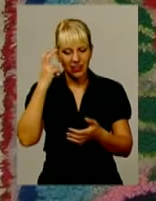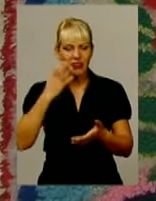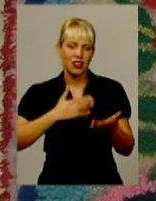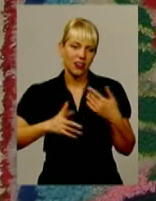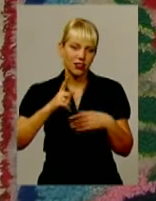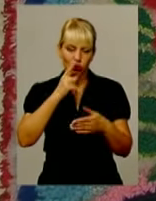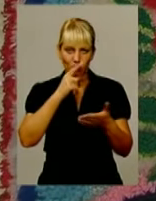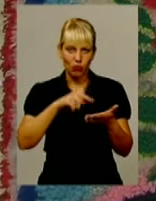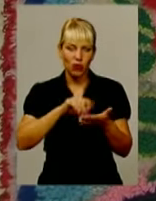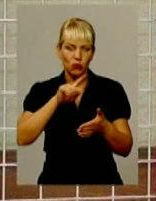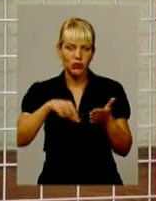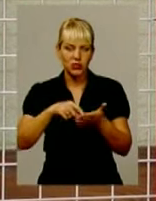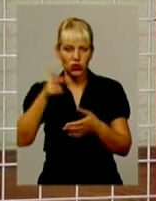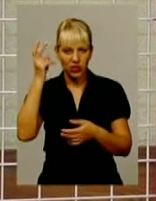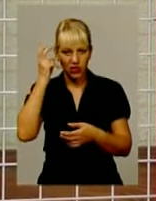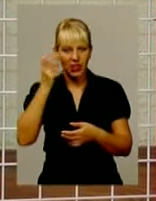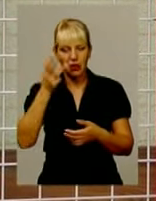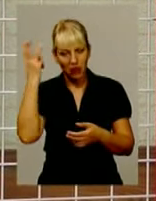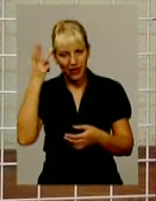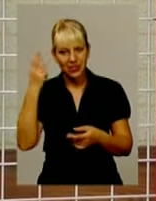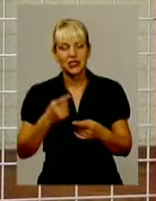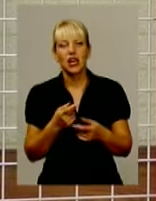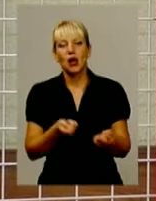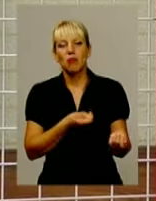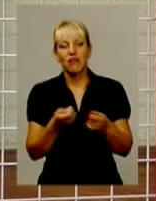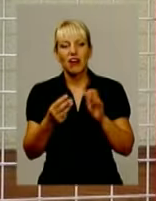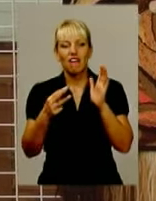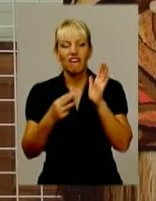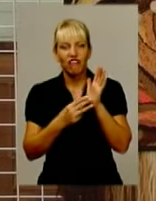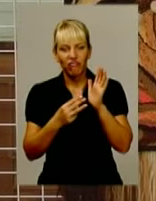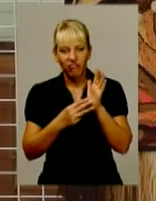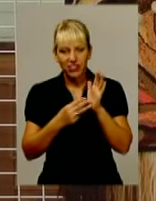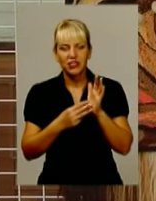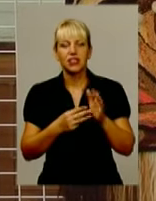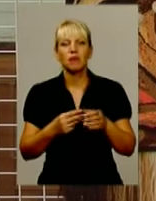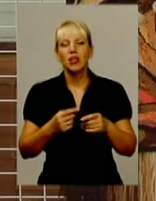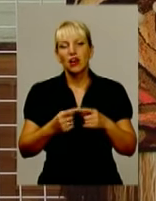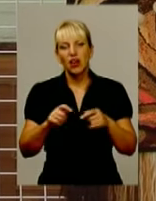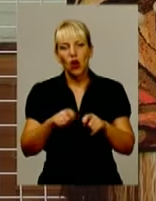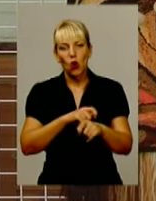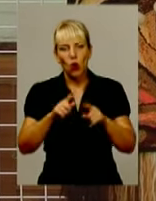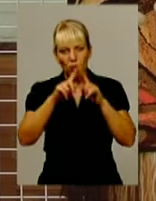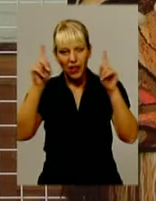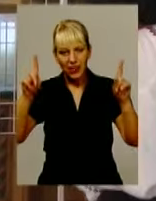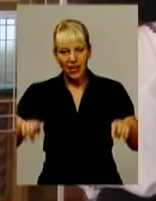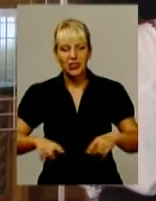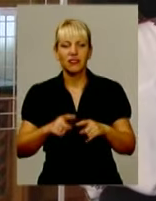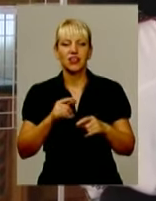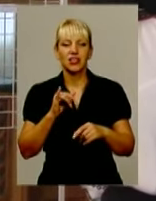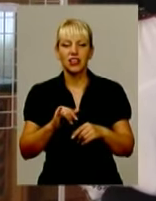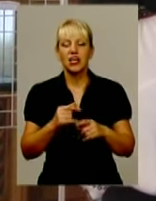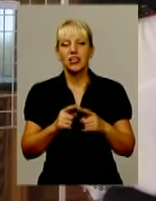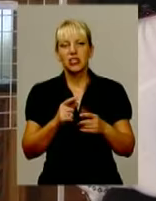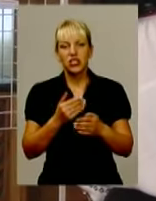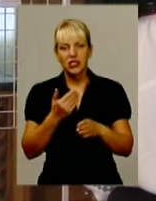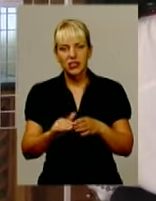нашого міста. До Хмельницького художниця привезла 8 гобеленів та 12 живописних робіт. Частина експозиції присвячена